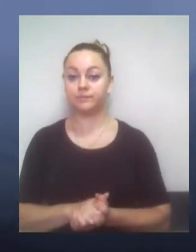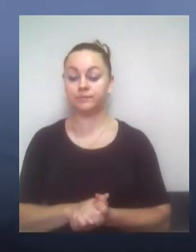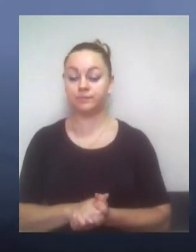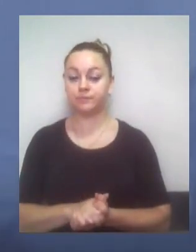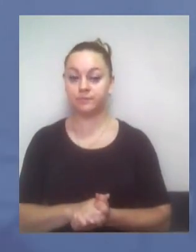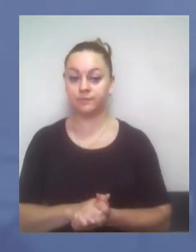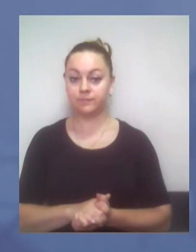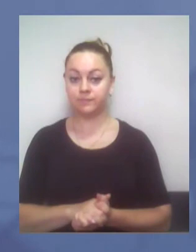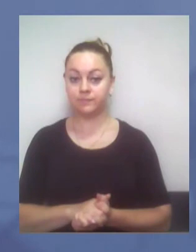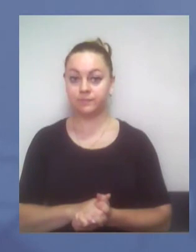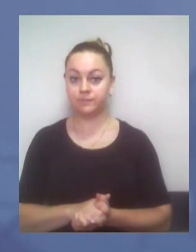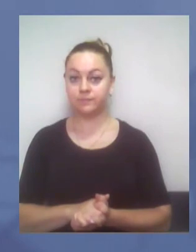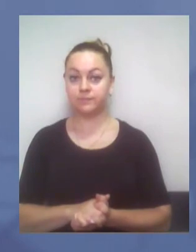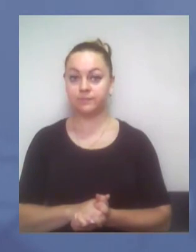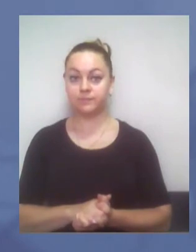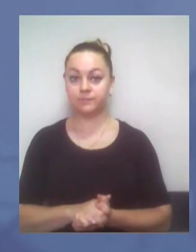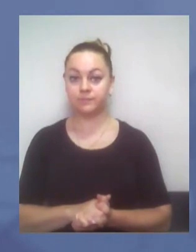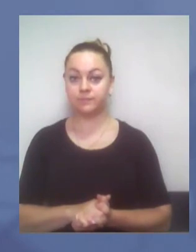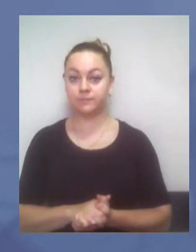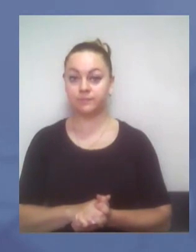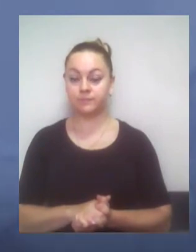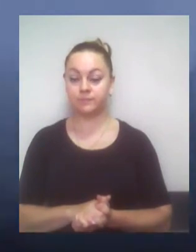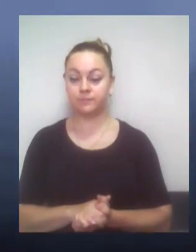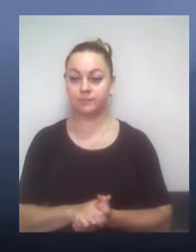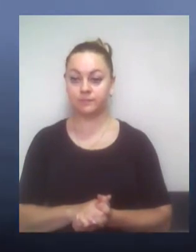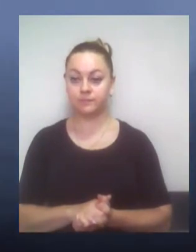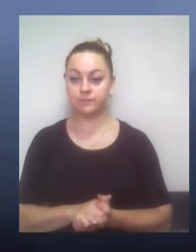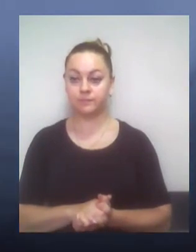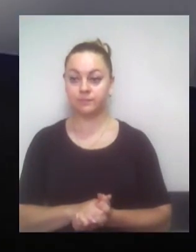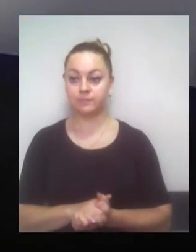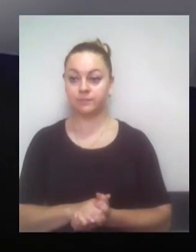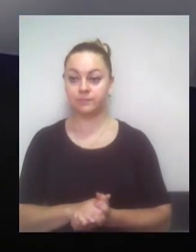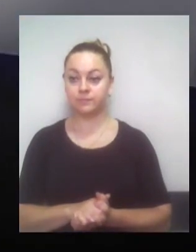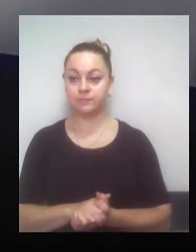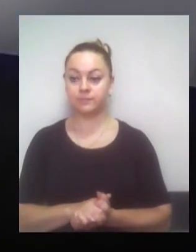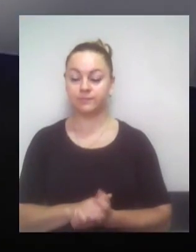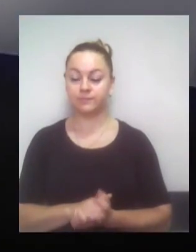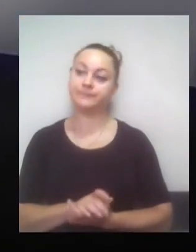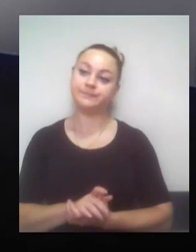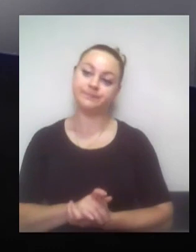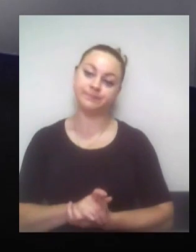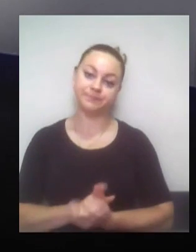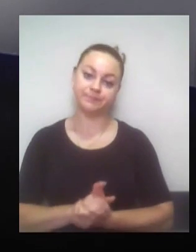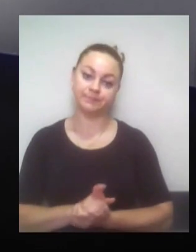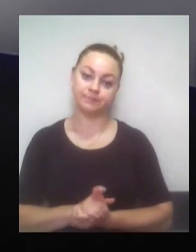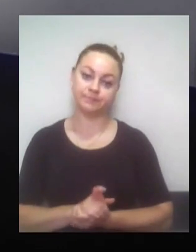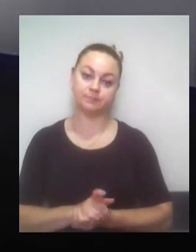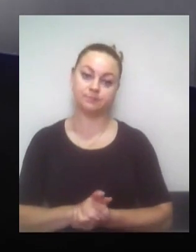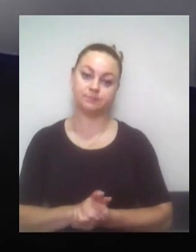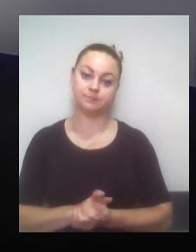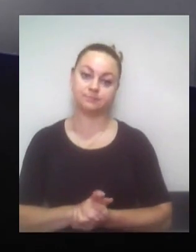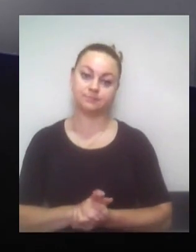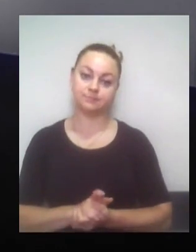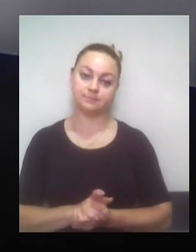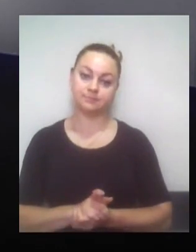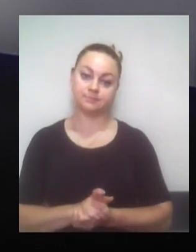в них є дозвіл, це теж дивно це чути, тому що в нас є приписи, які ми, до речі, навіть сьогодні взяли з собою, в студію, які теж